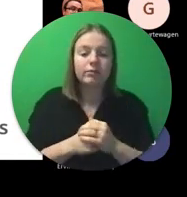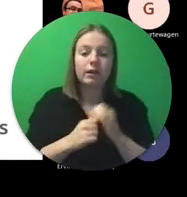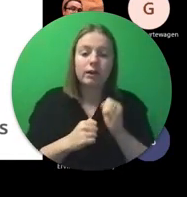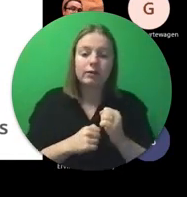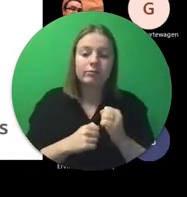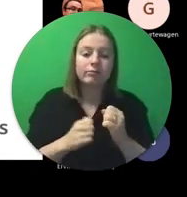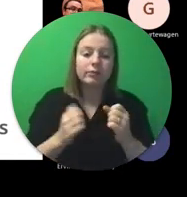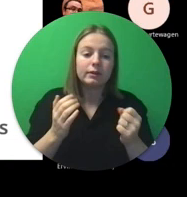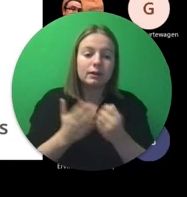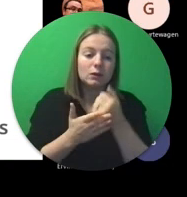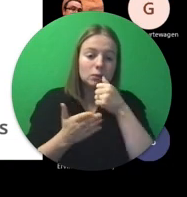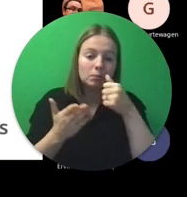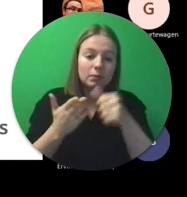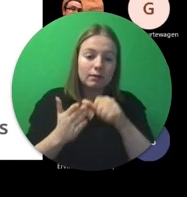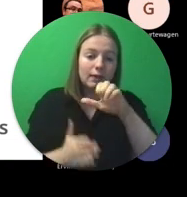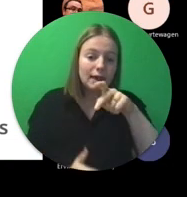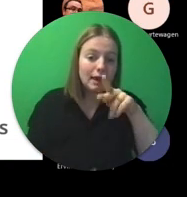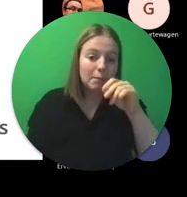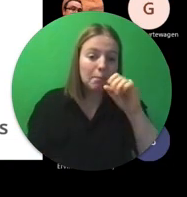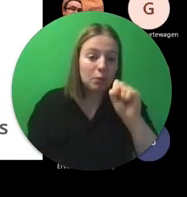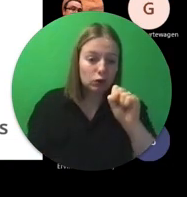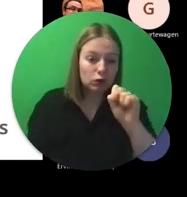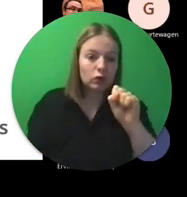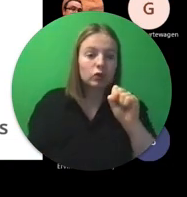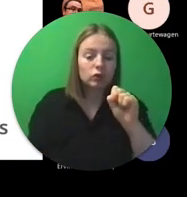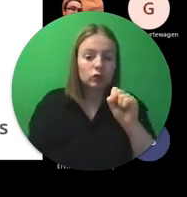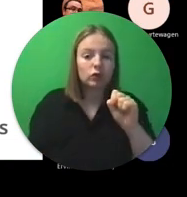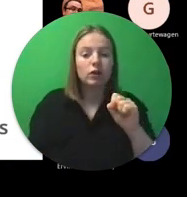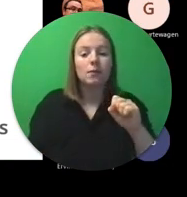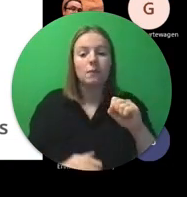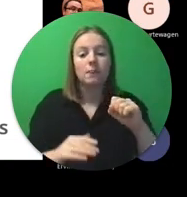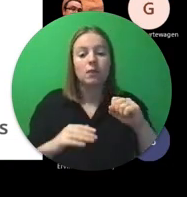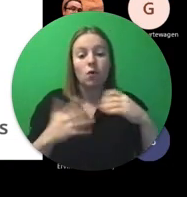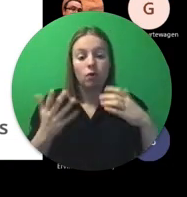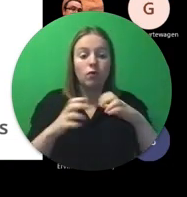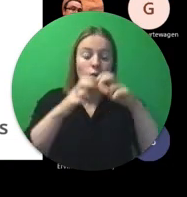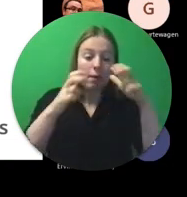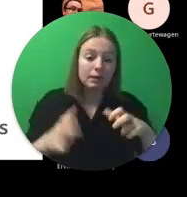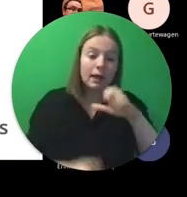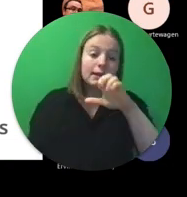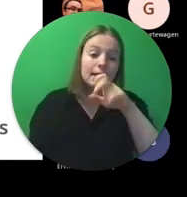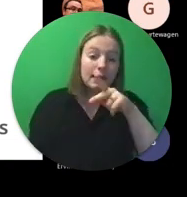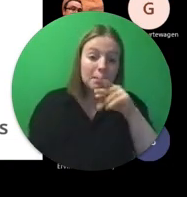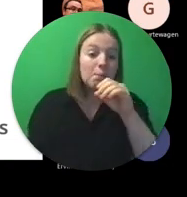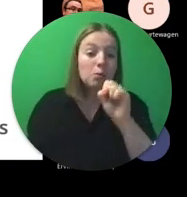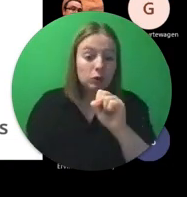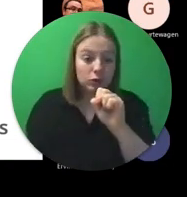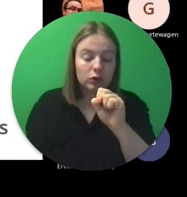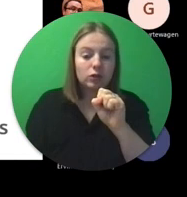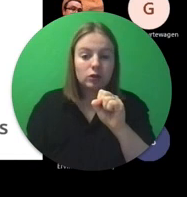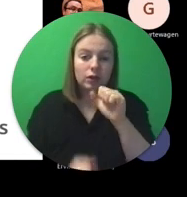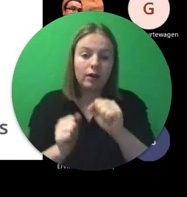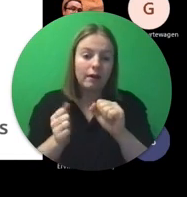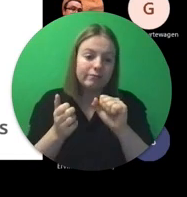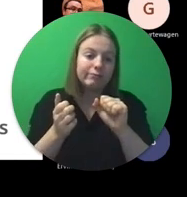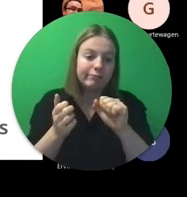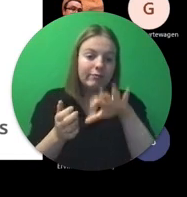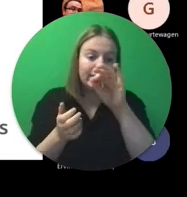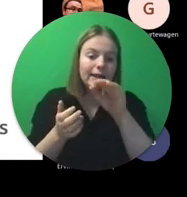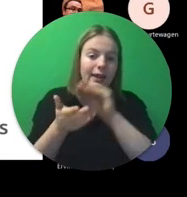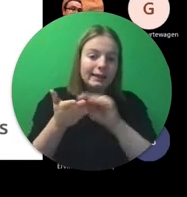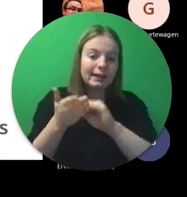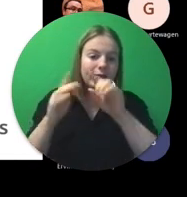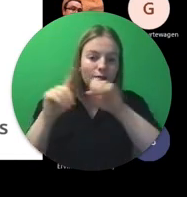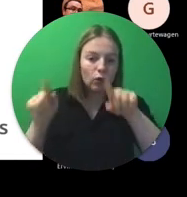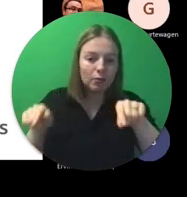je kan naar de EPOS. In de EPOS Nieuwsdruk heeft het gestaan, maar je kan natuurlijk ook op de EPOS website nog altijd het inschrijvingsformulier gaan vinden.